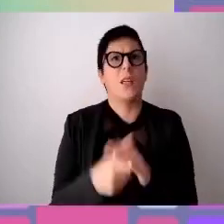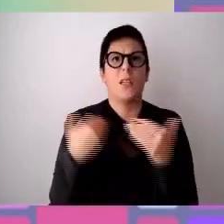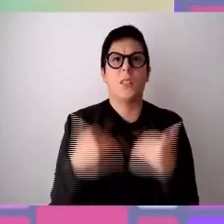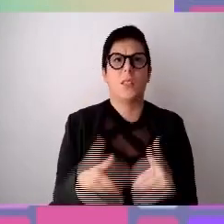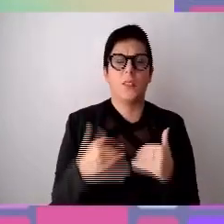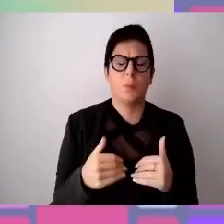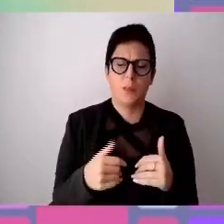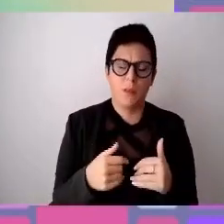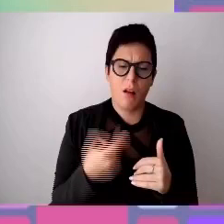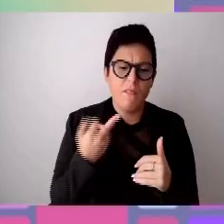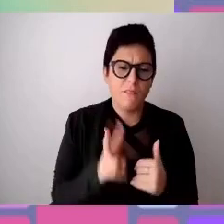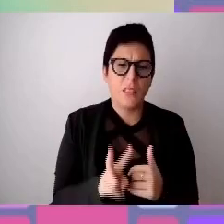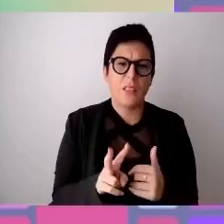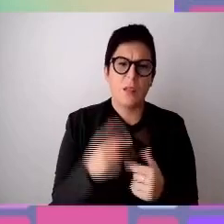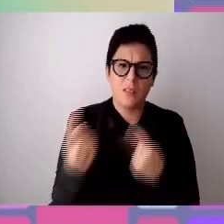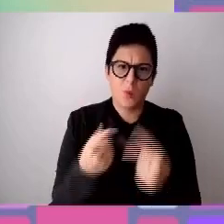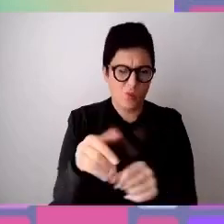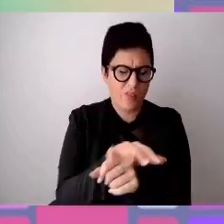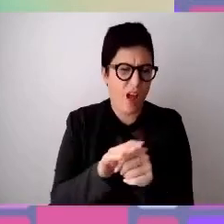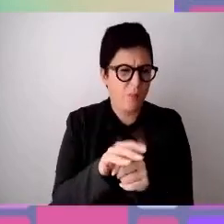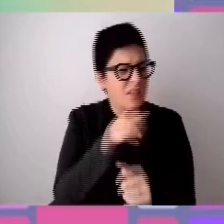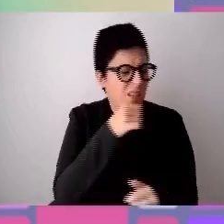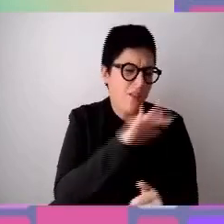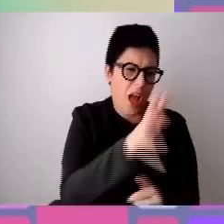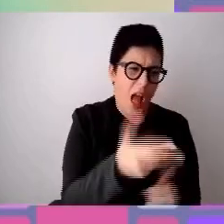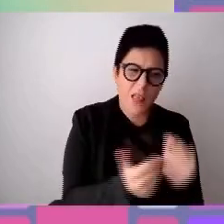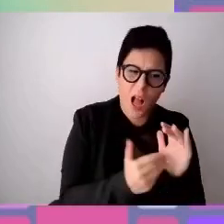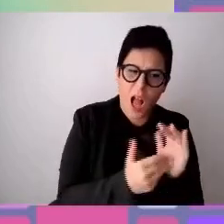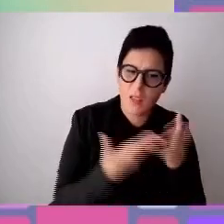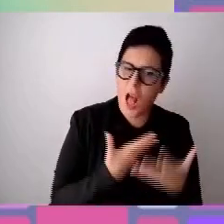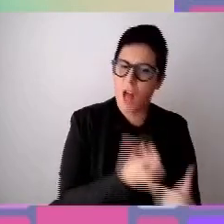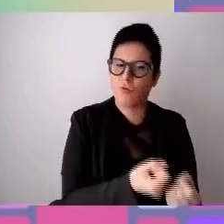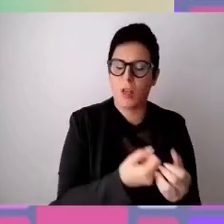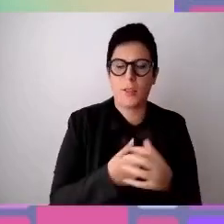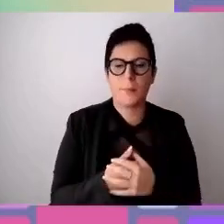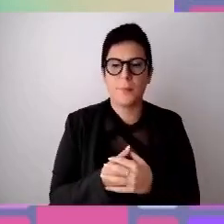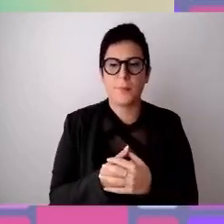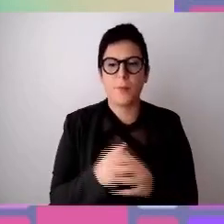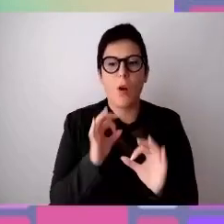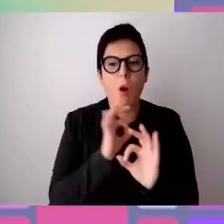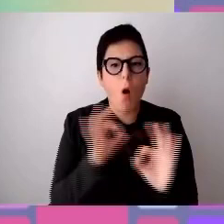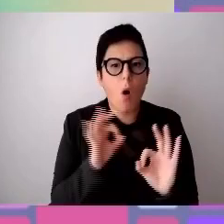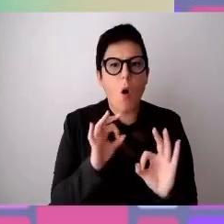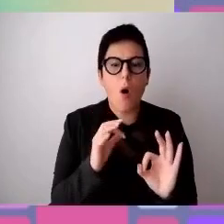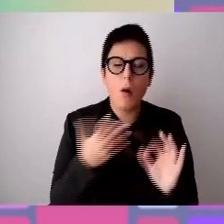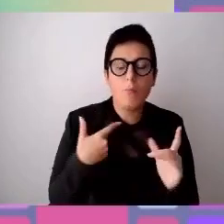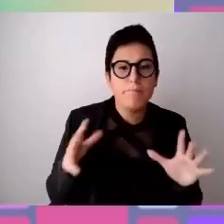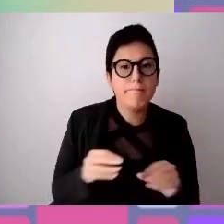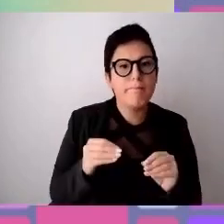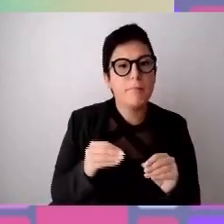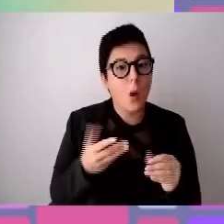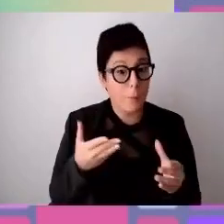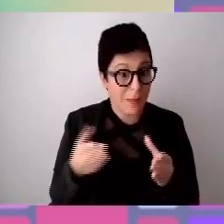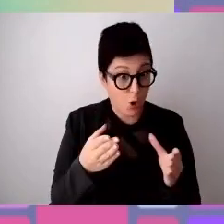del contesto familiare, ma anche la possibilità di intraprendere un percorso di